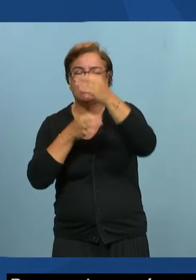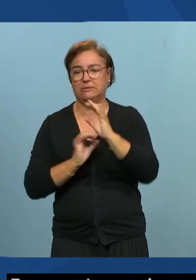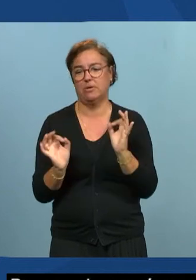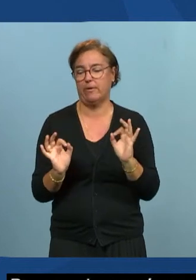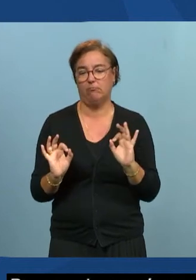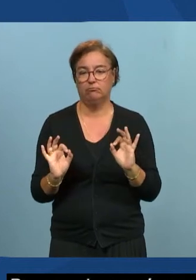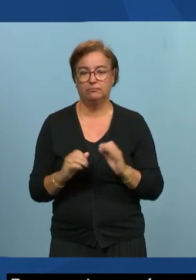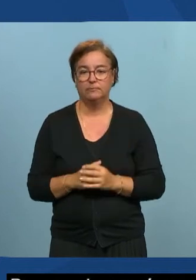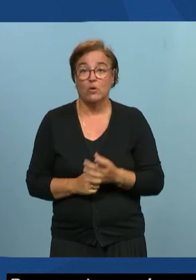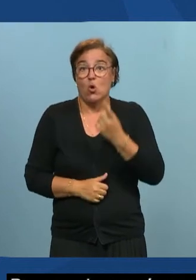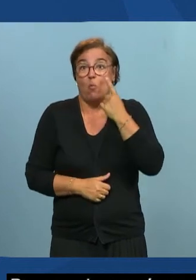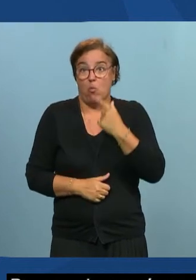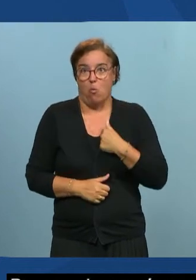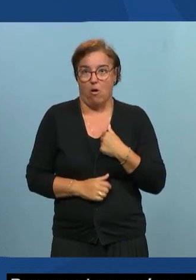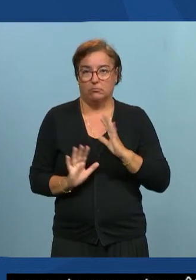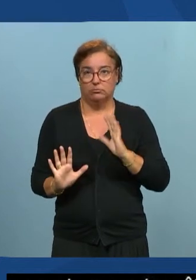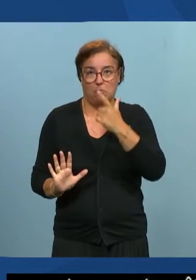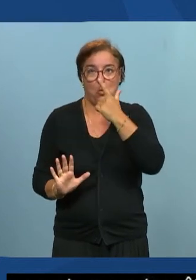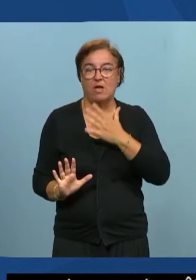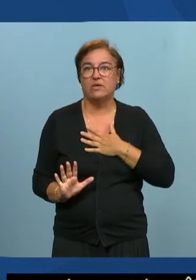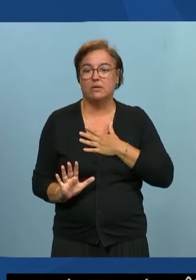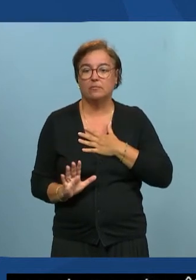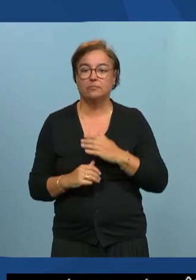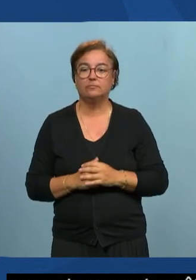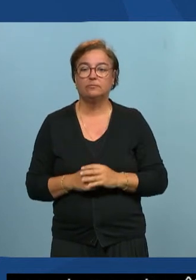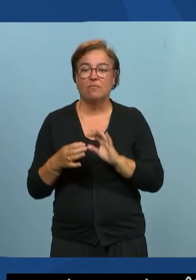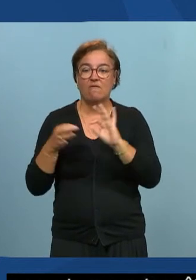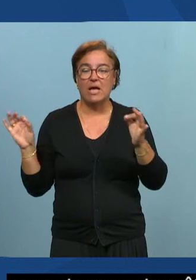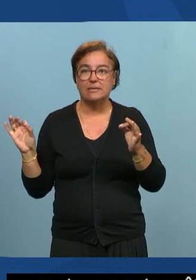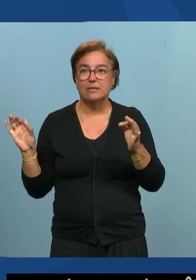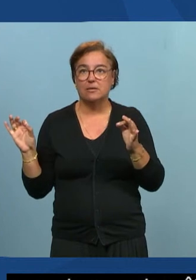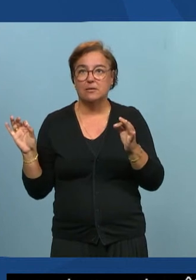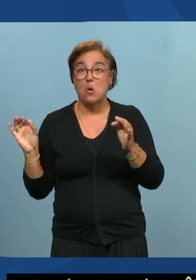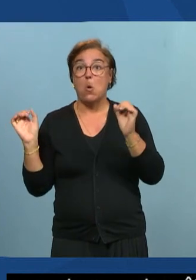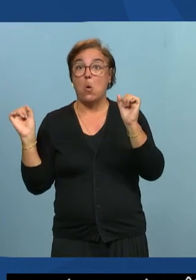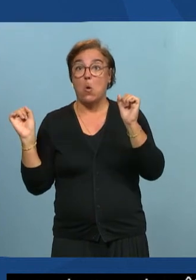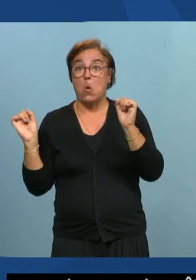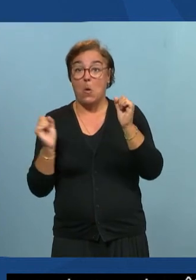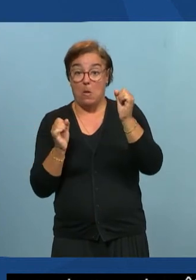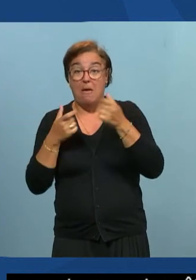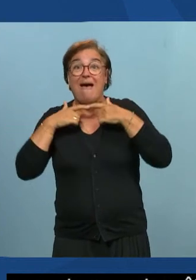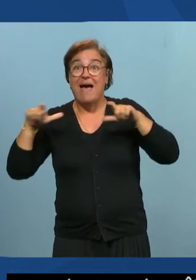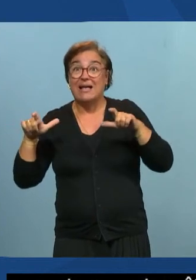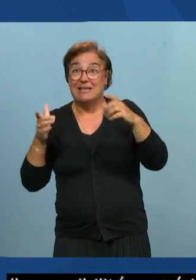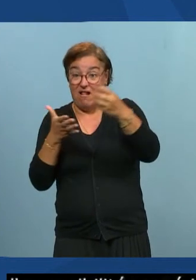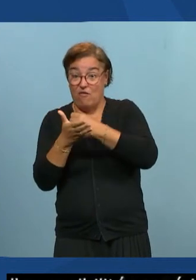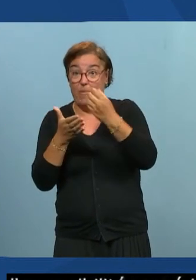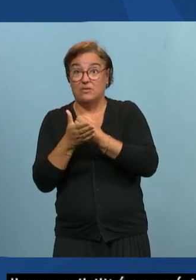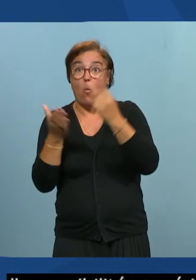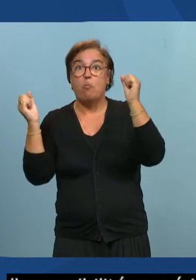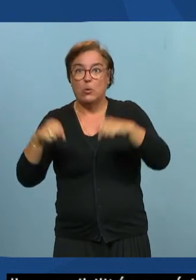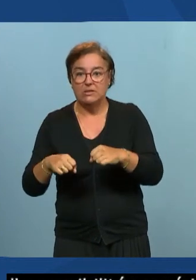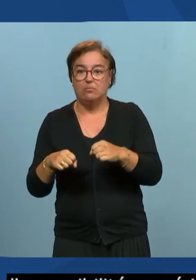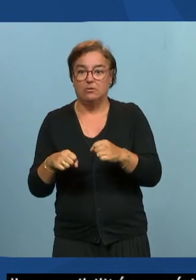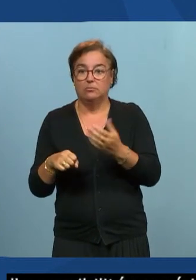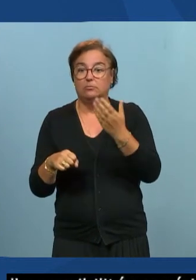En tout cas, pour moi, si j'avais à définir, ce serait dans cette phrase qui est rendre possible l'accès à l'information et aux fonctionnalités numériques aux personnes en situation